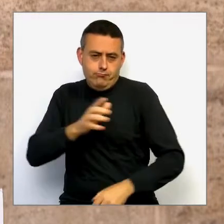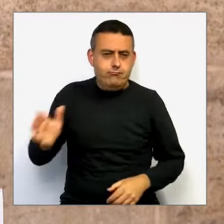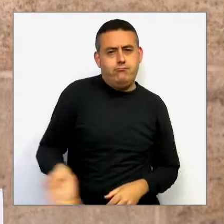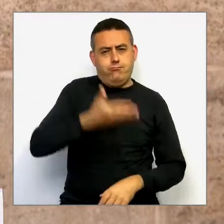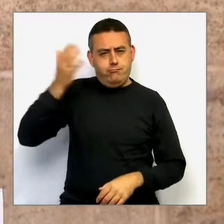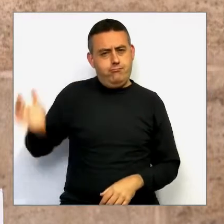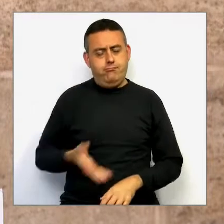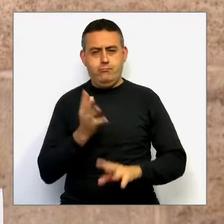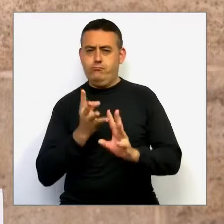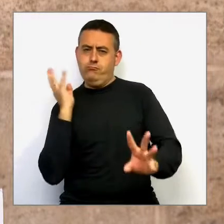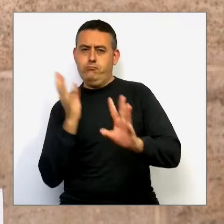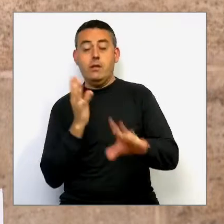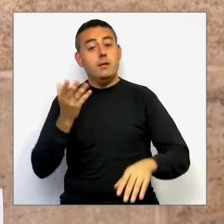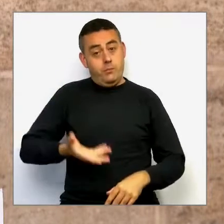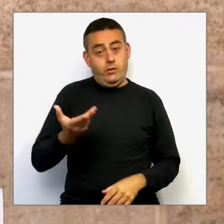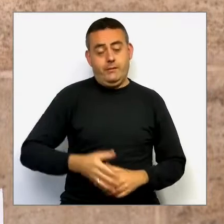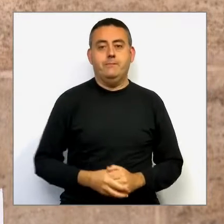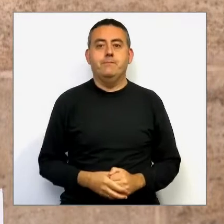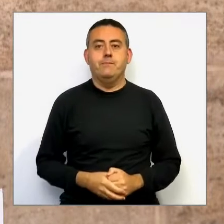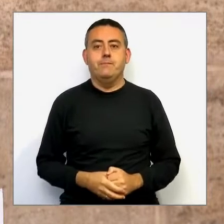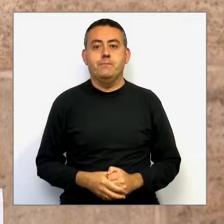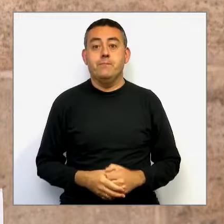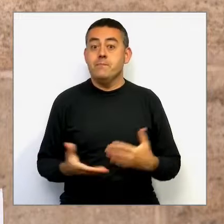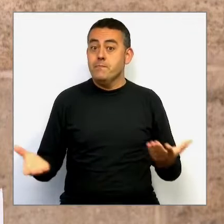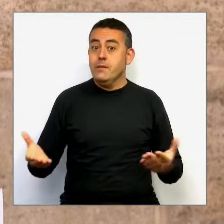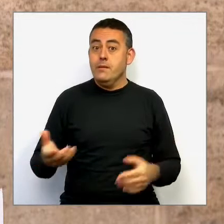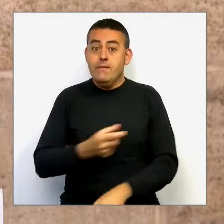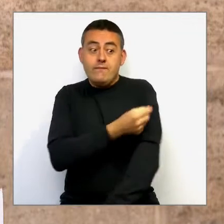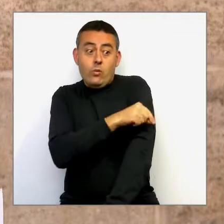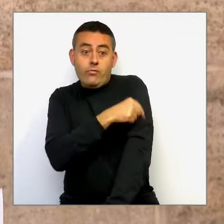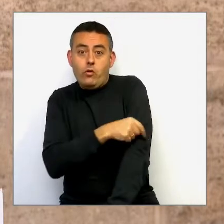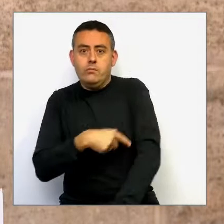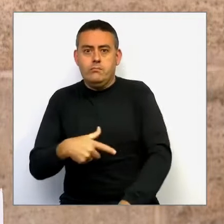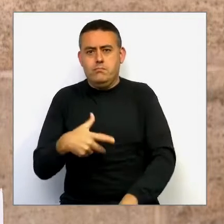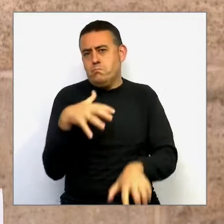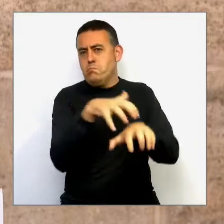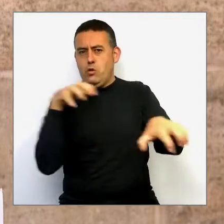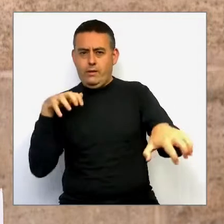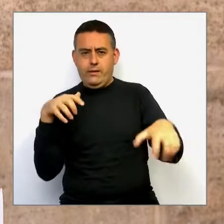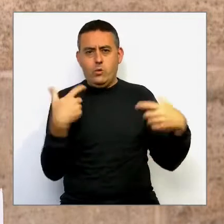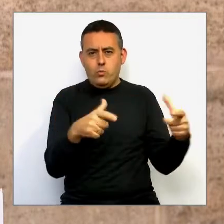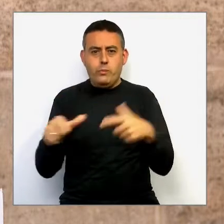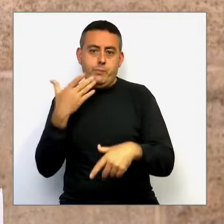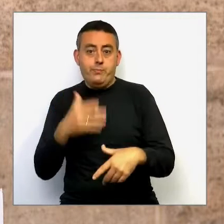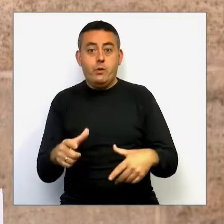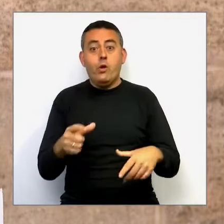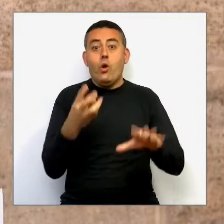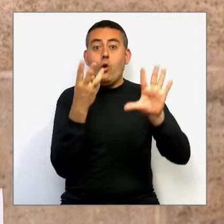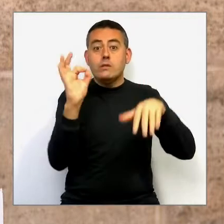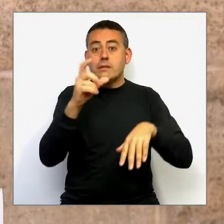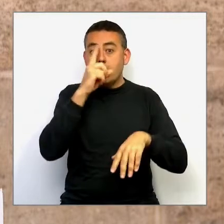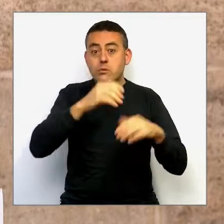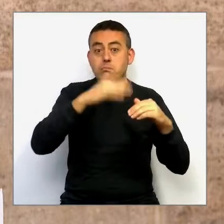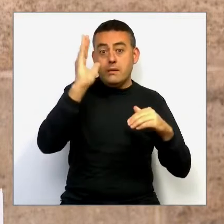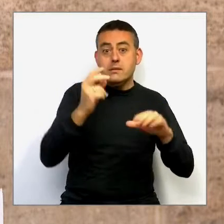En les franges d'edat més avançades, la vacunació ja és majoritària. Entre els majors de 80 anys, quasi el